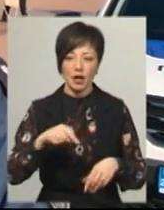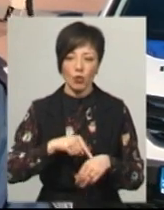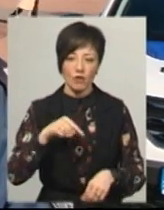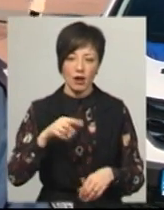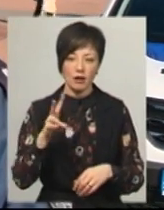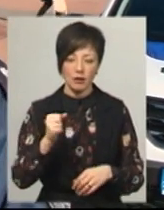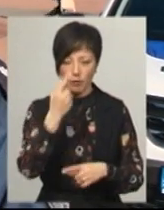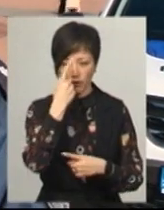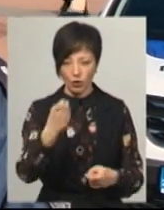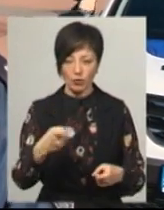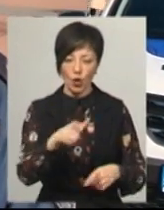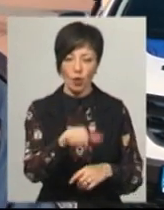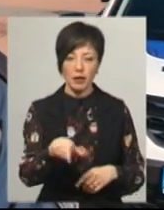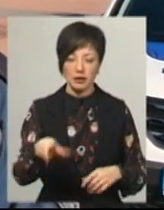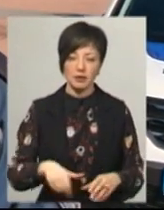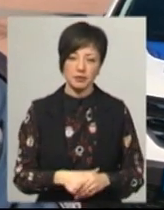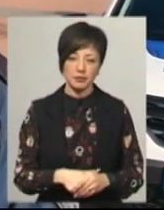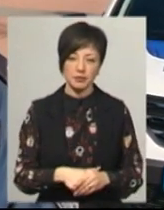на повідомлення громадян,